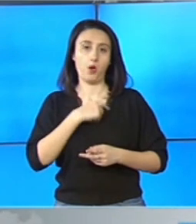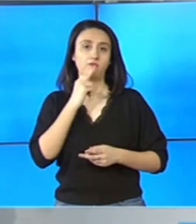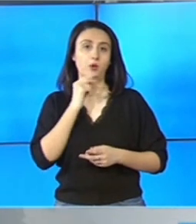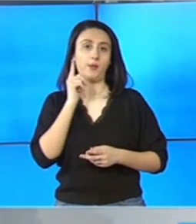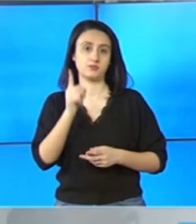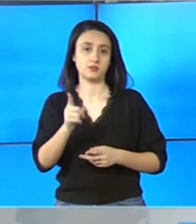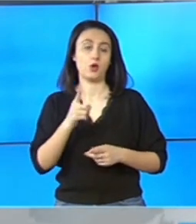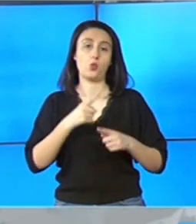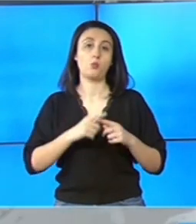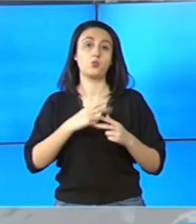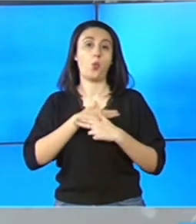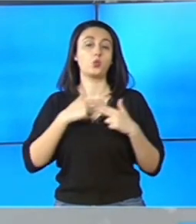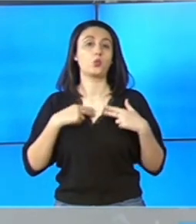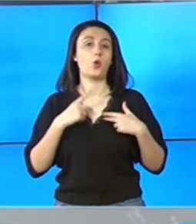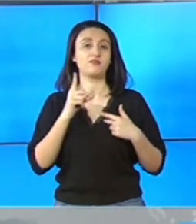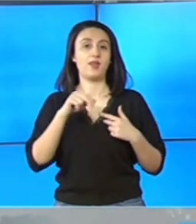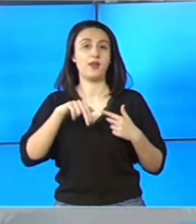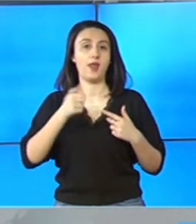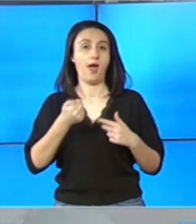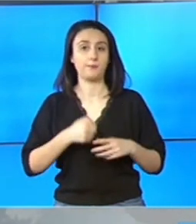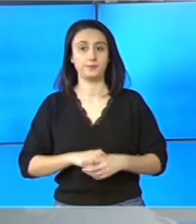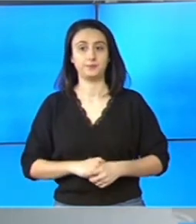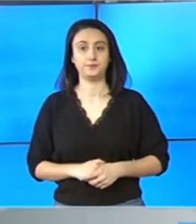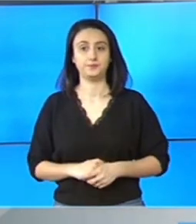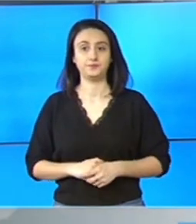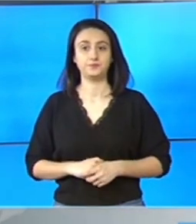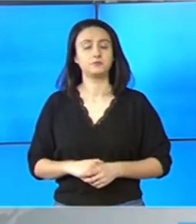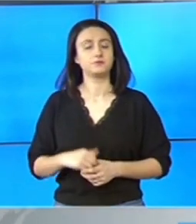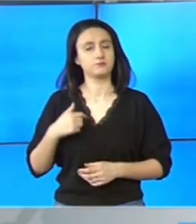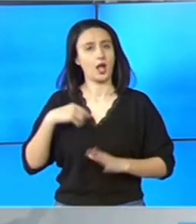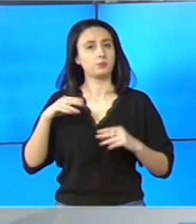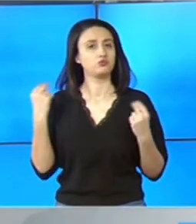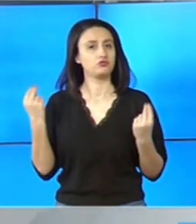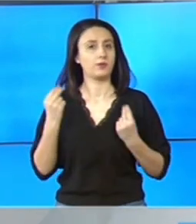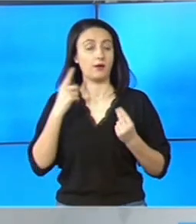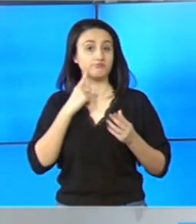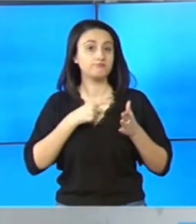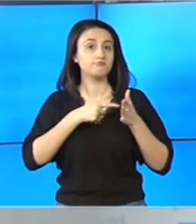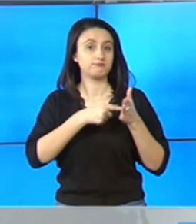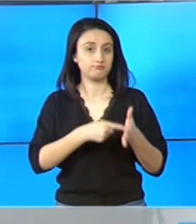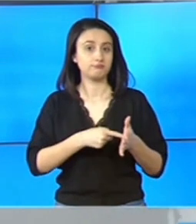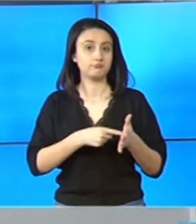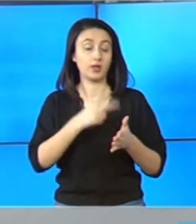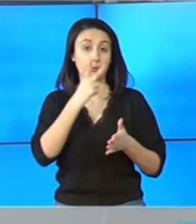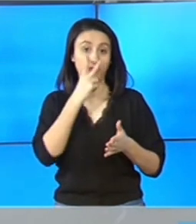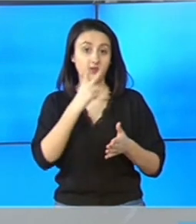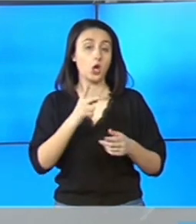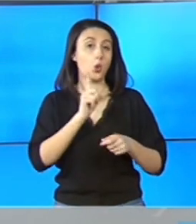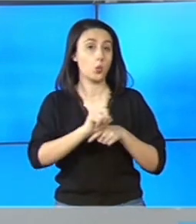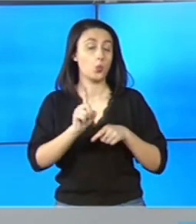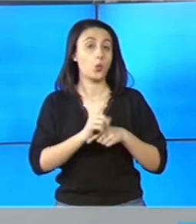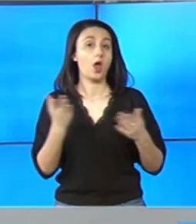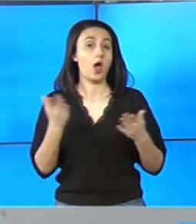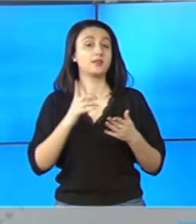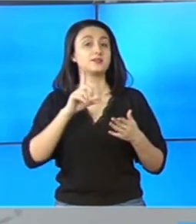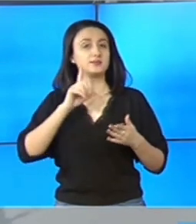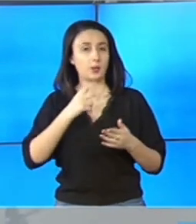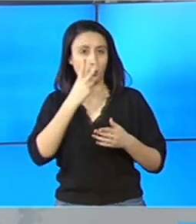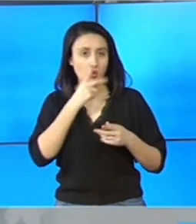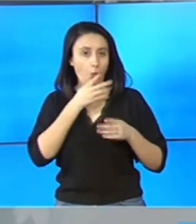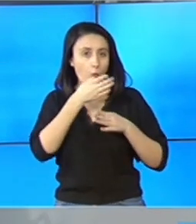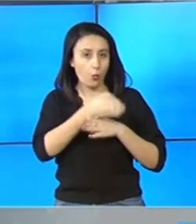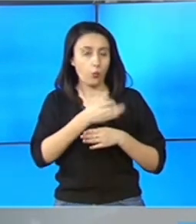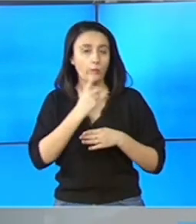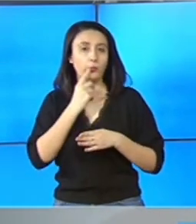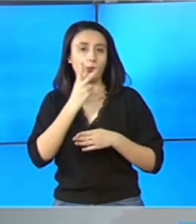acest sens cu procurorii DNA. Aș avea câteva indicii asupra locurilor în care ar trebui să se uite